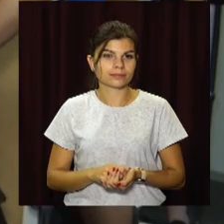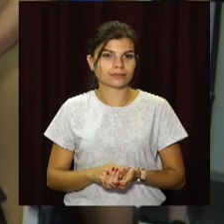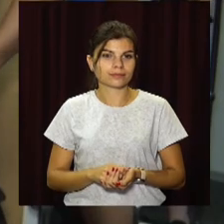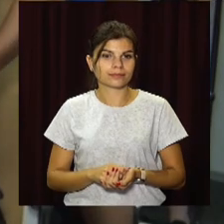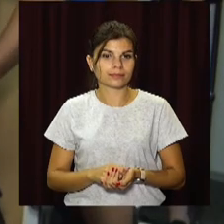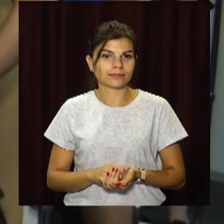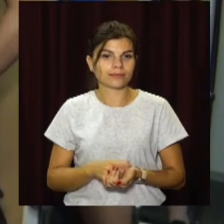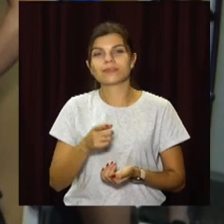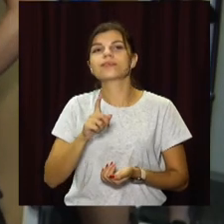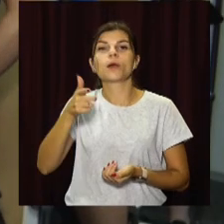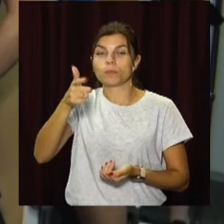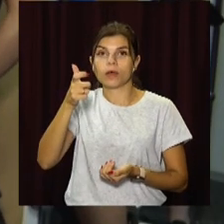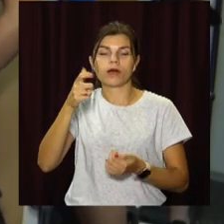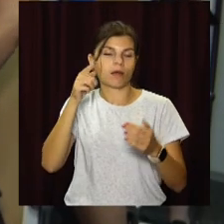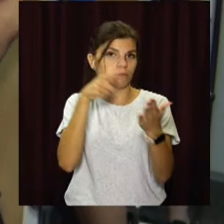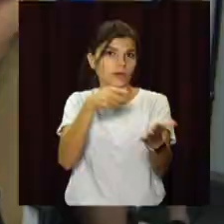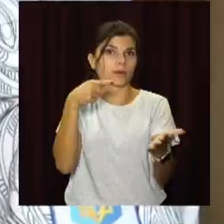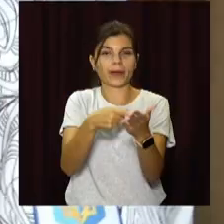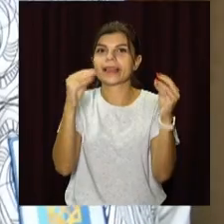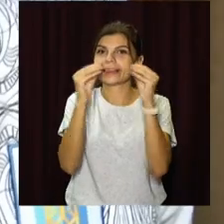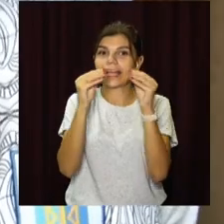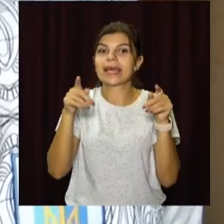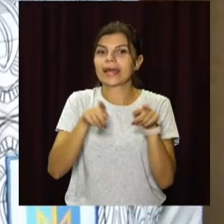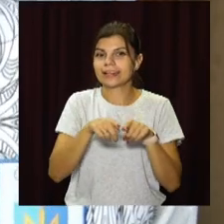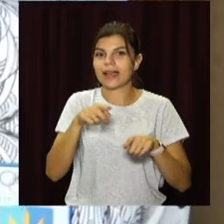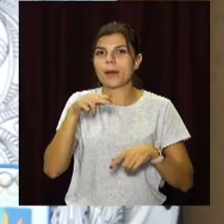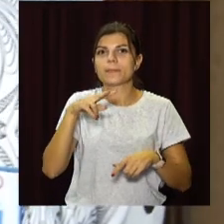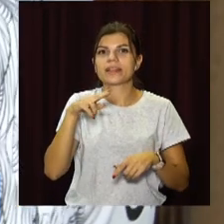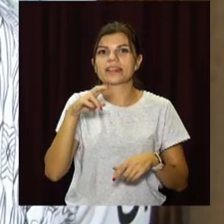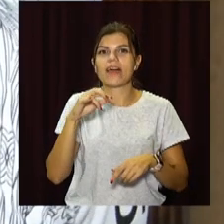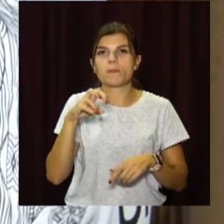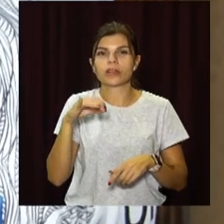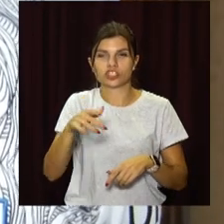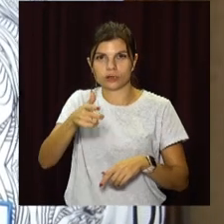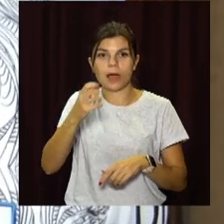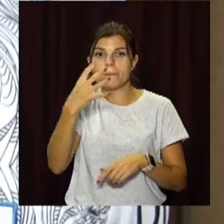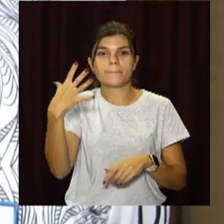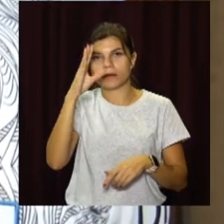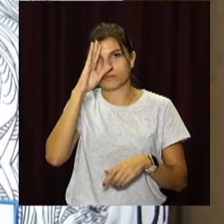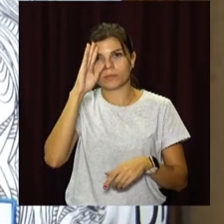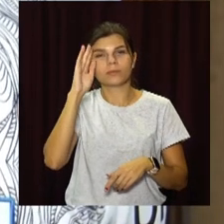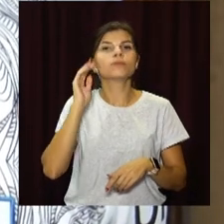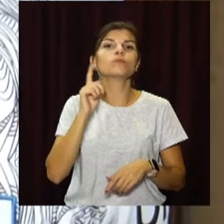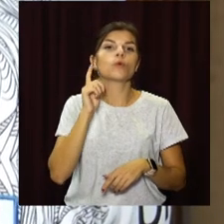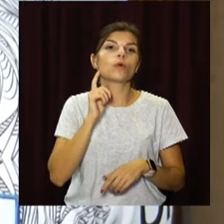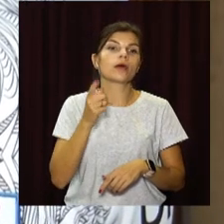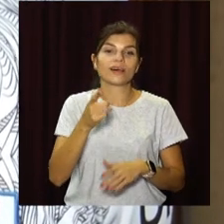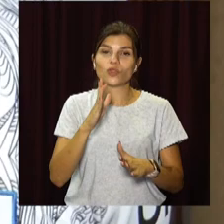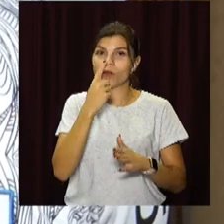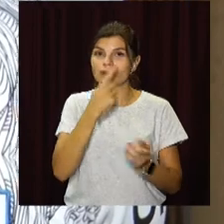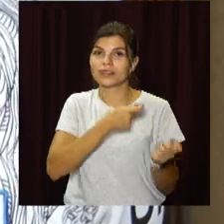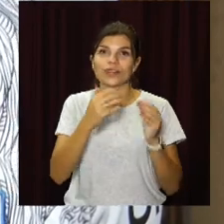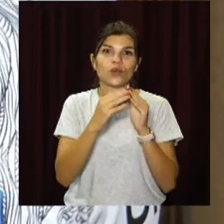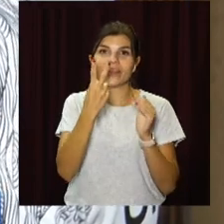Що не постріл, то в десятку. Так цілить із пневматичного пістолету 15-річний Іван Мартинов. Щойно він привіз